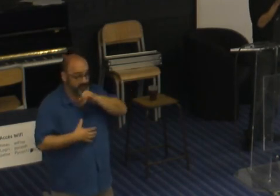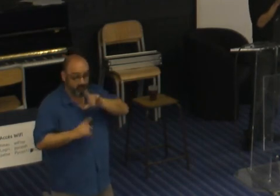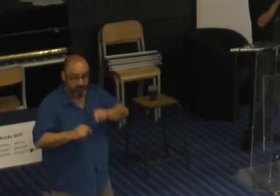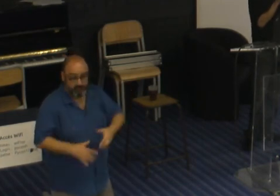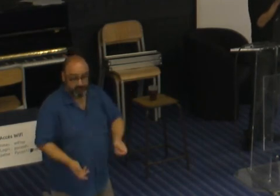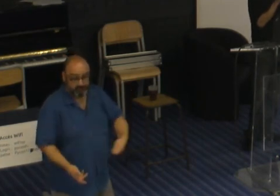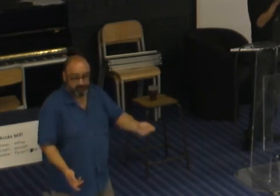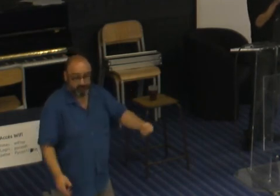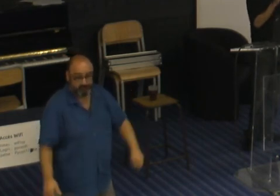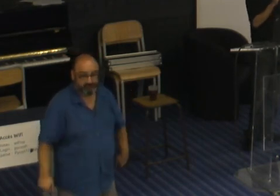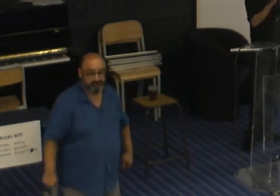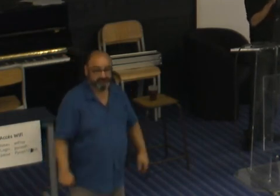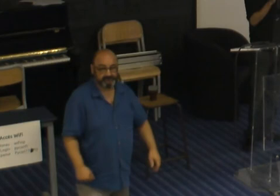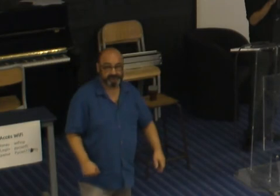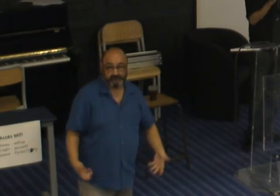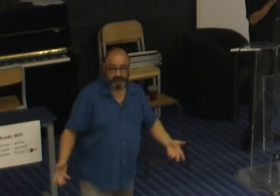voilà